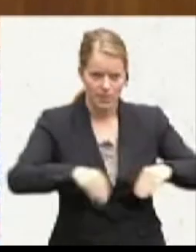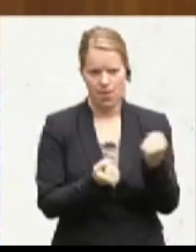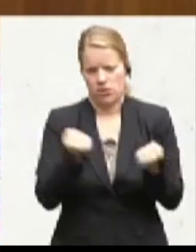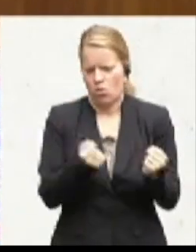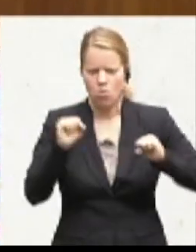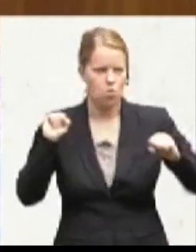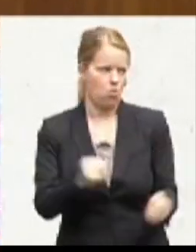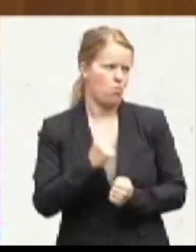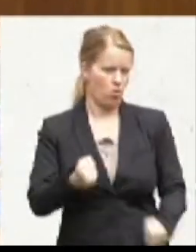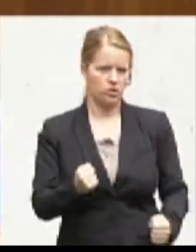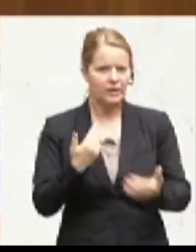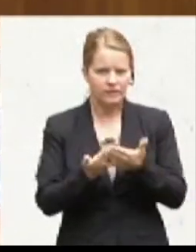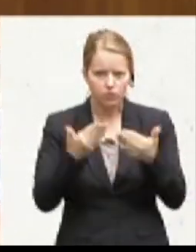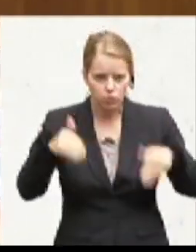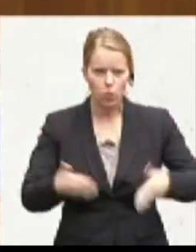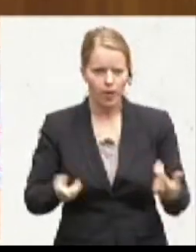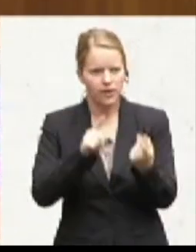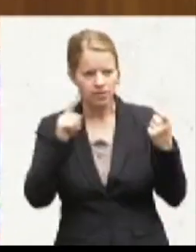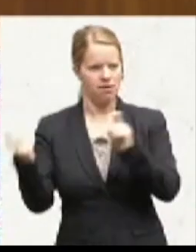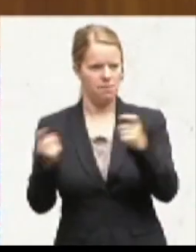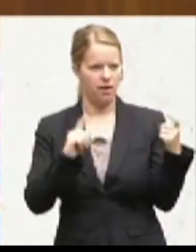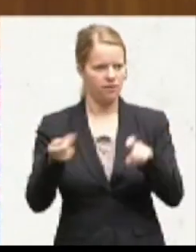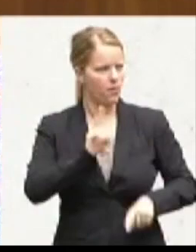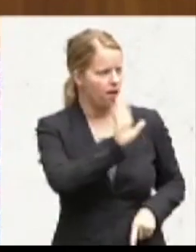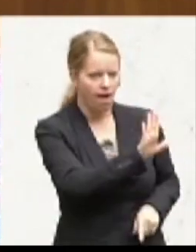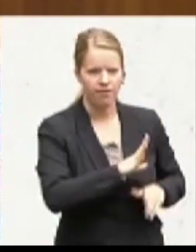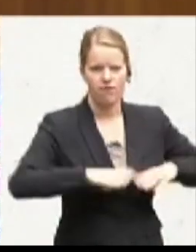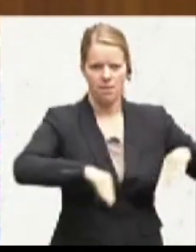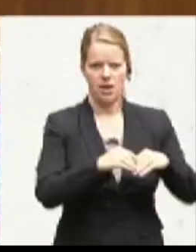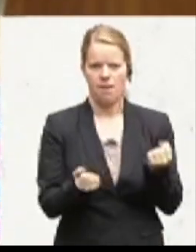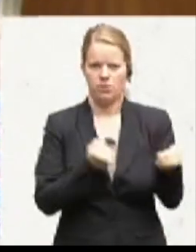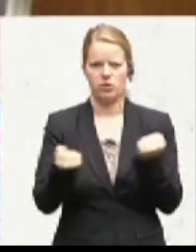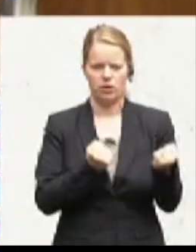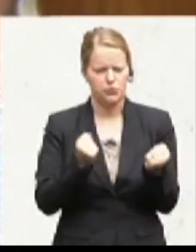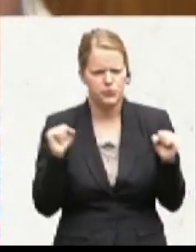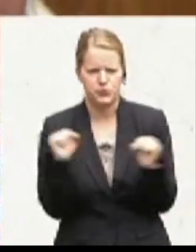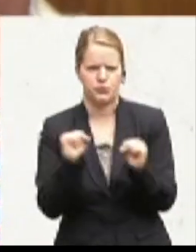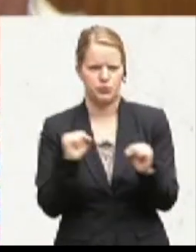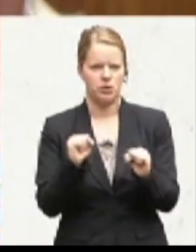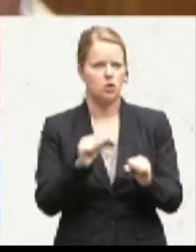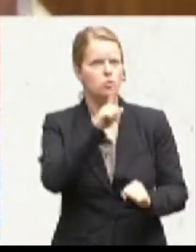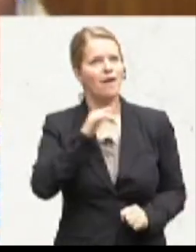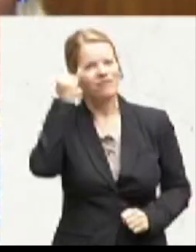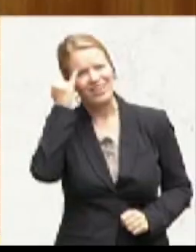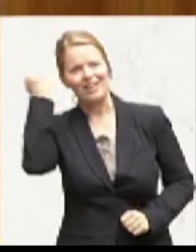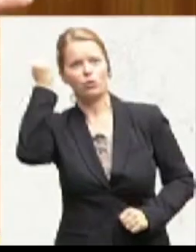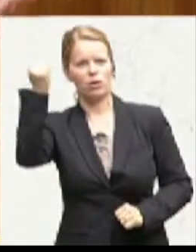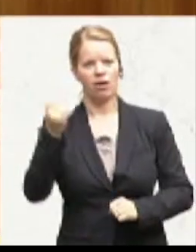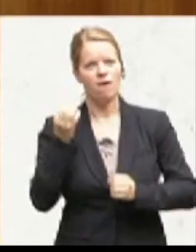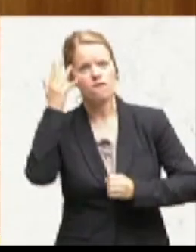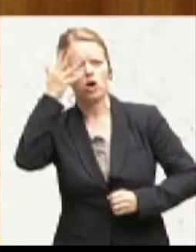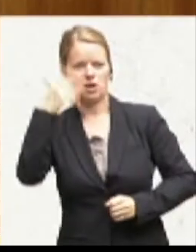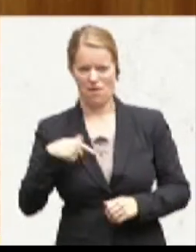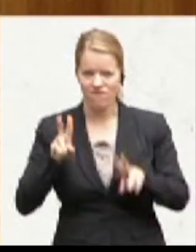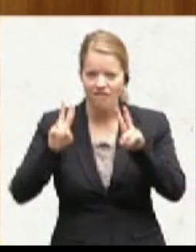heute führen. Weil Ihre Familienpolitik eine von Ideologien geprägt ist, die sich völlig an den Familien vorbeigeht. Die völlig an den